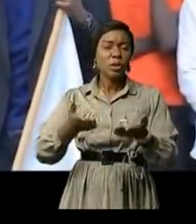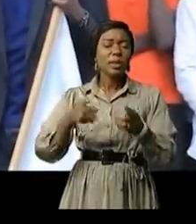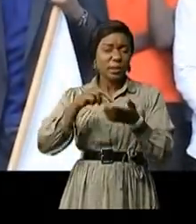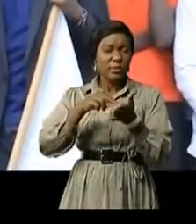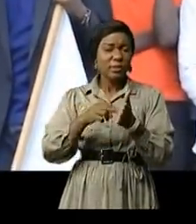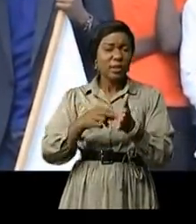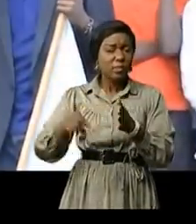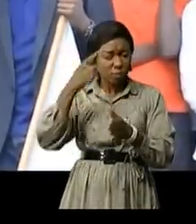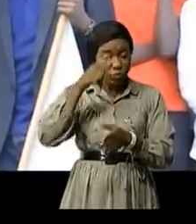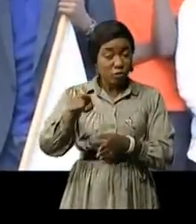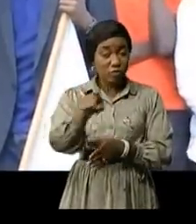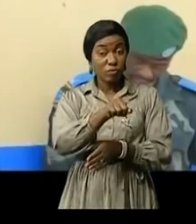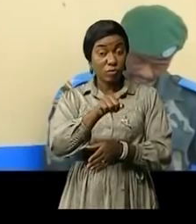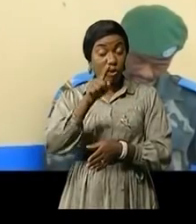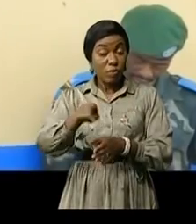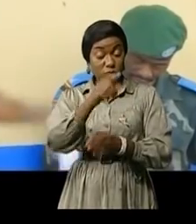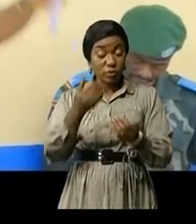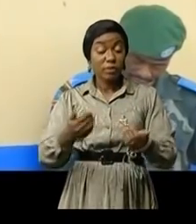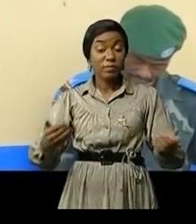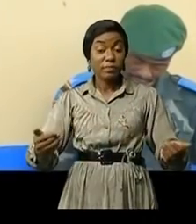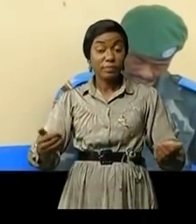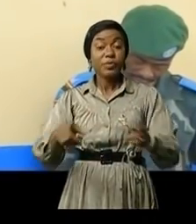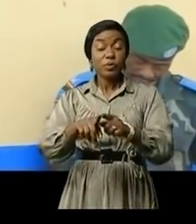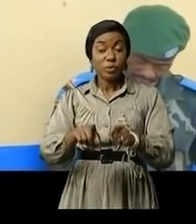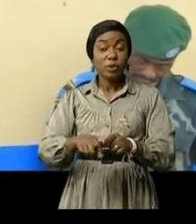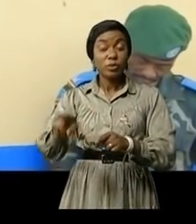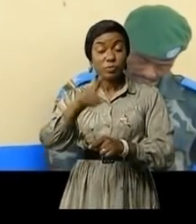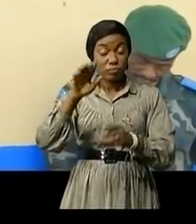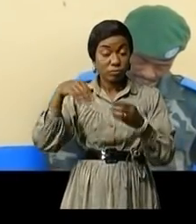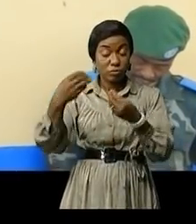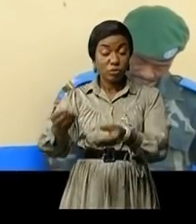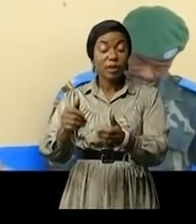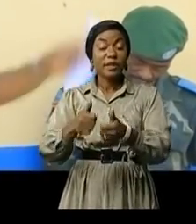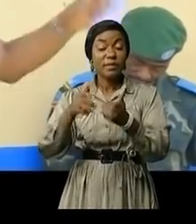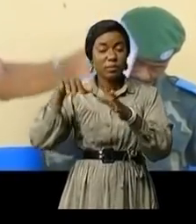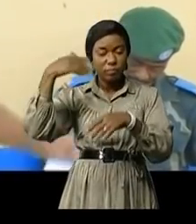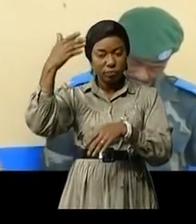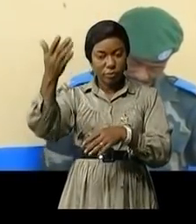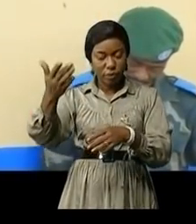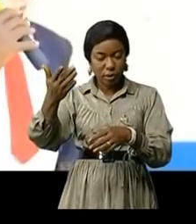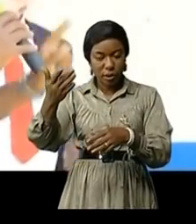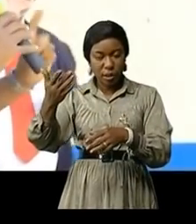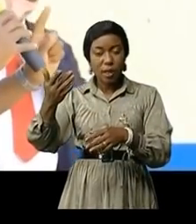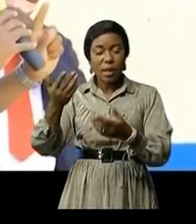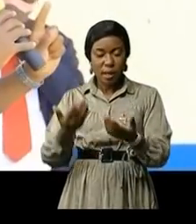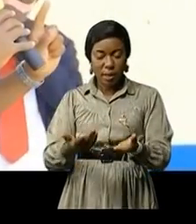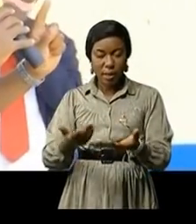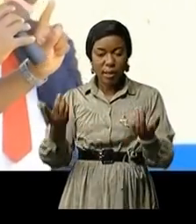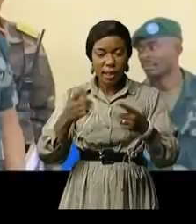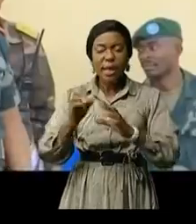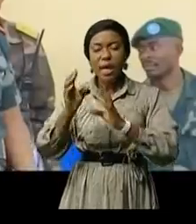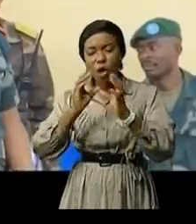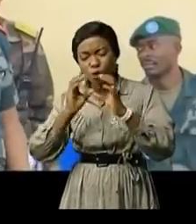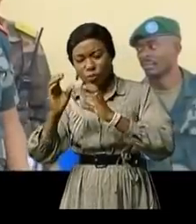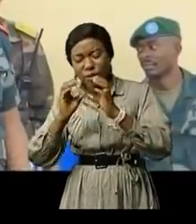ça appartient à vos enfants les enfants que vous allez avoir d'ici là ça vous appartient Poursuivant sa communication